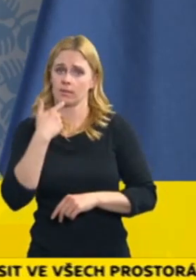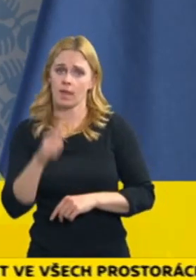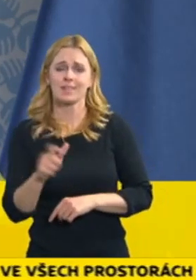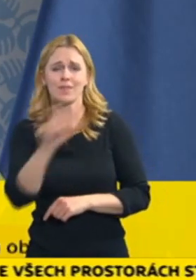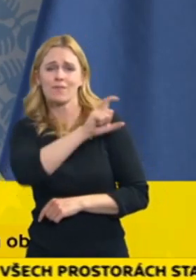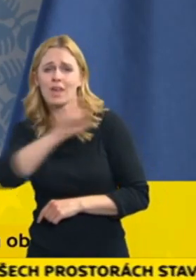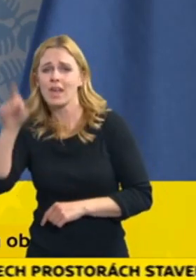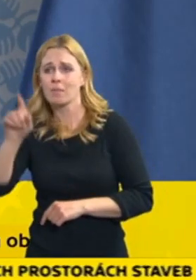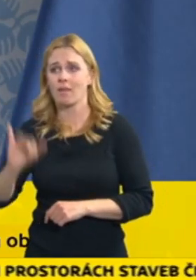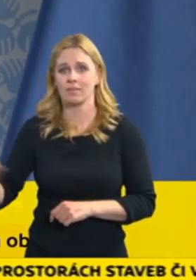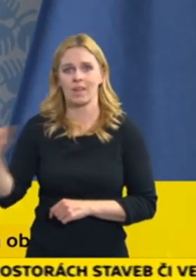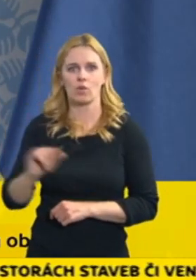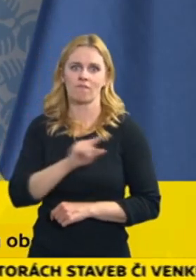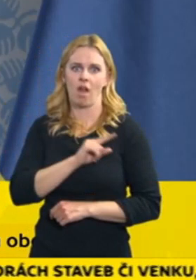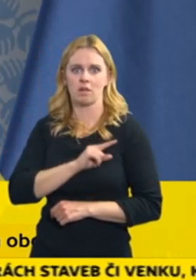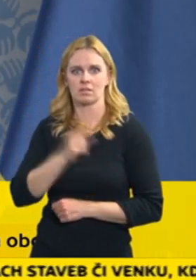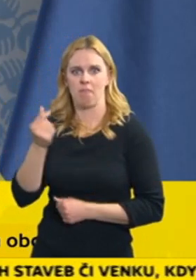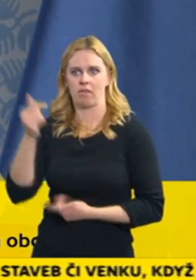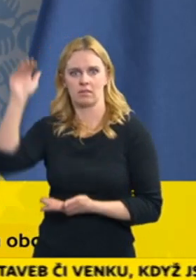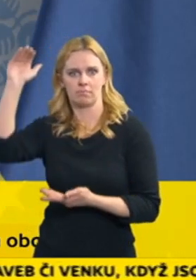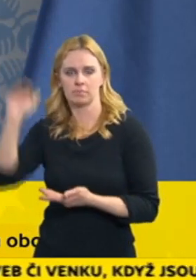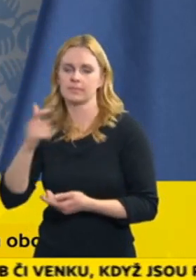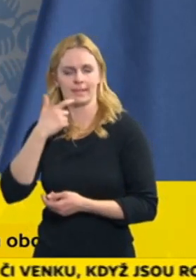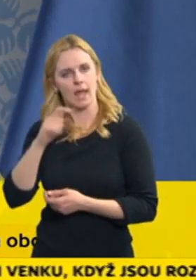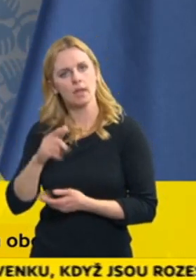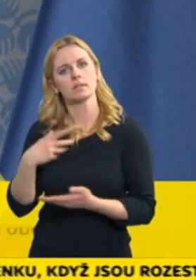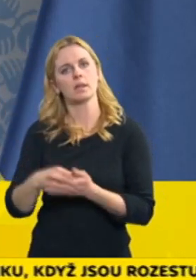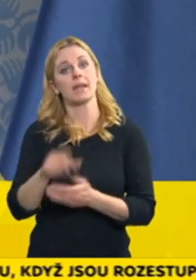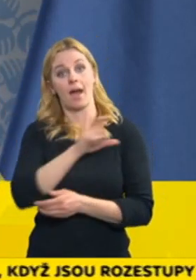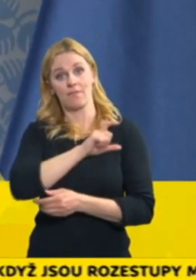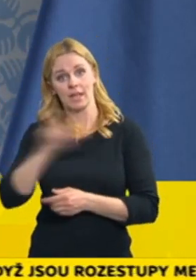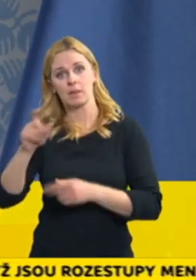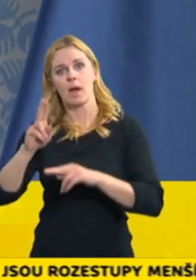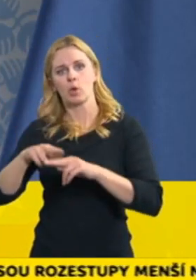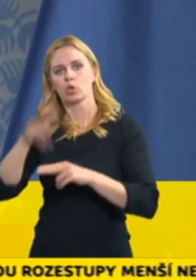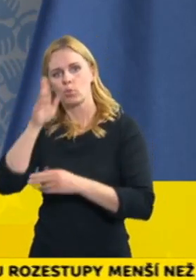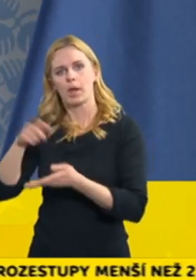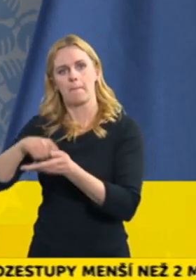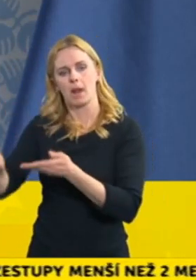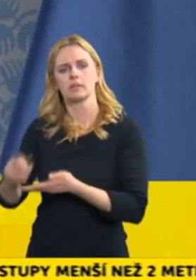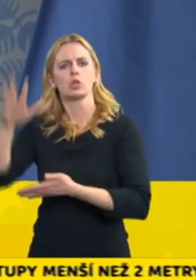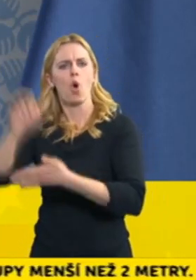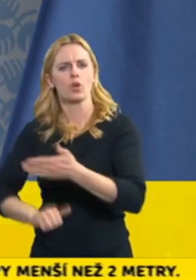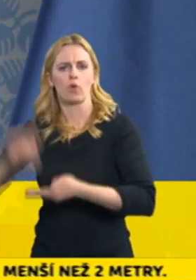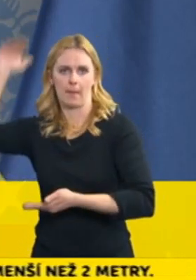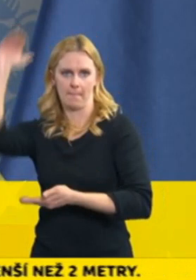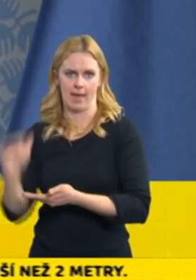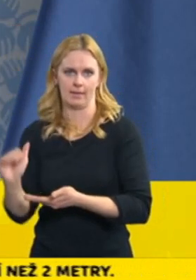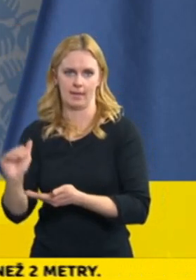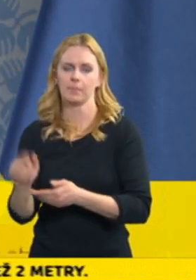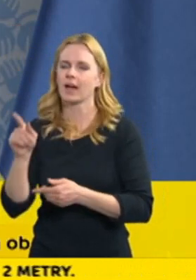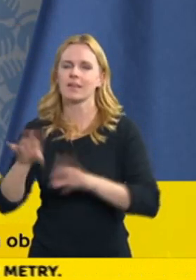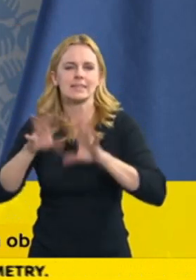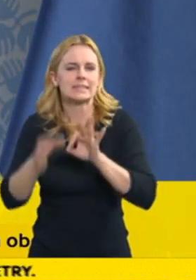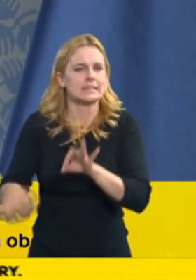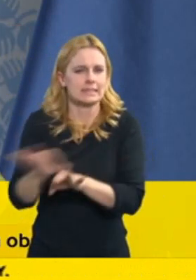zaplatil méně přímo na zdravotní pojišťovnu. Celý ten proces ale potřebujeme dohrát právě se zdravotními pojišťovnami, takže jsme bod předušili